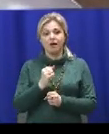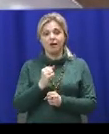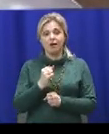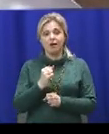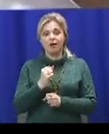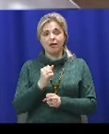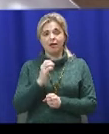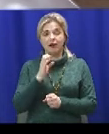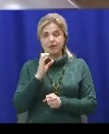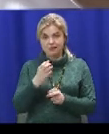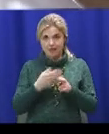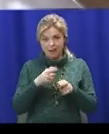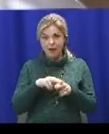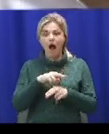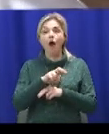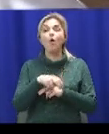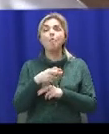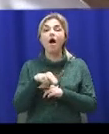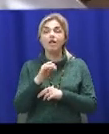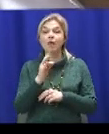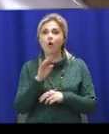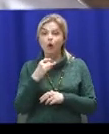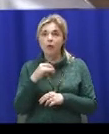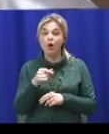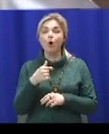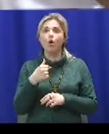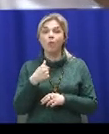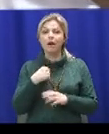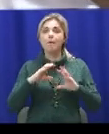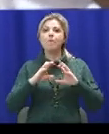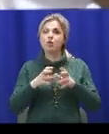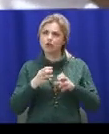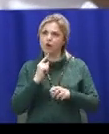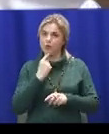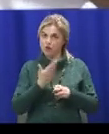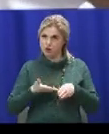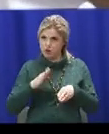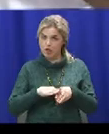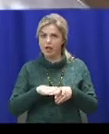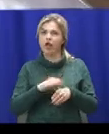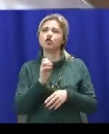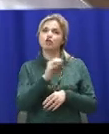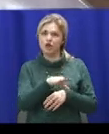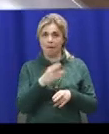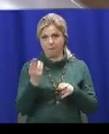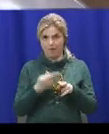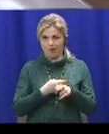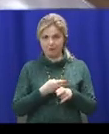прыгати. Але у мене з мечами важче, ніж без.